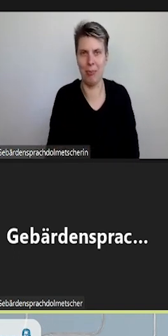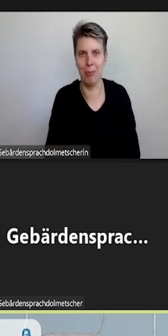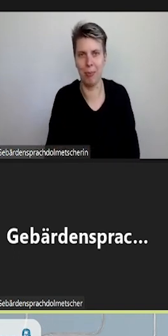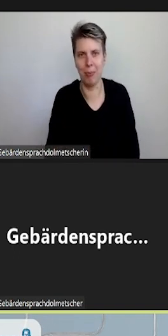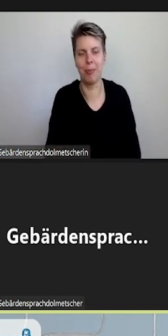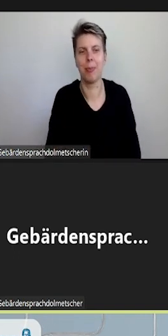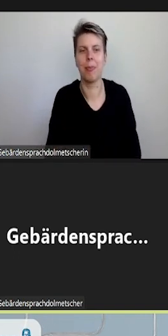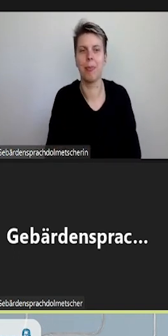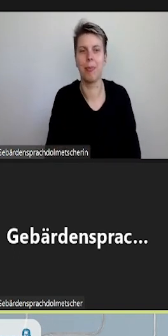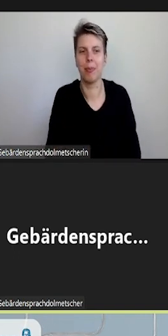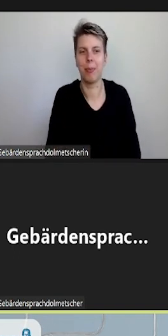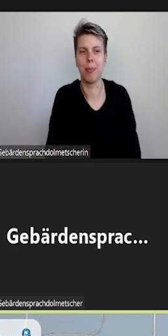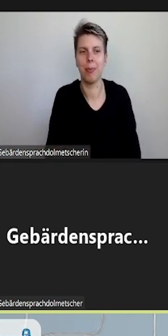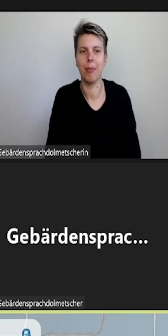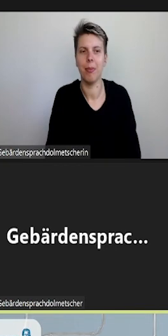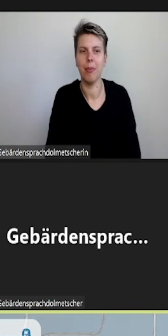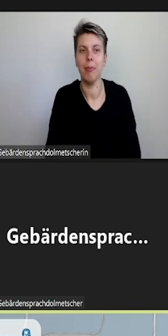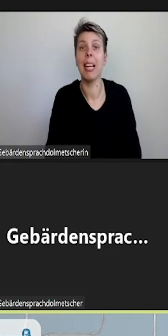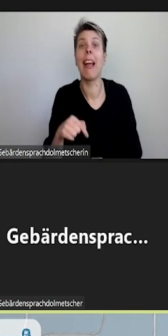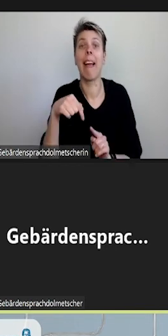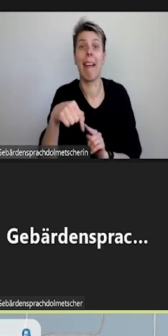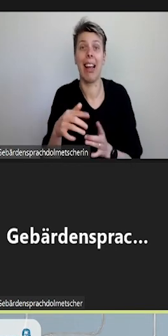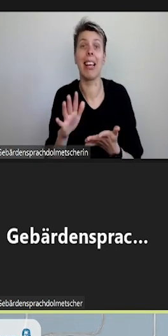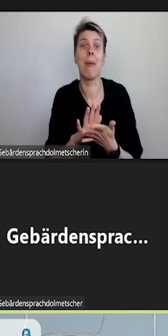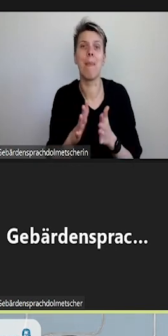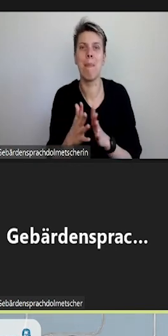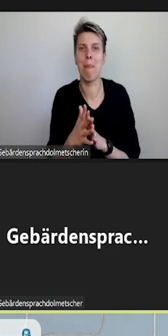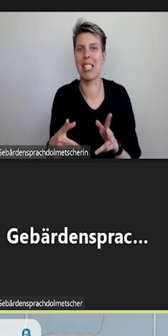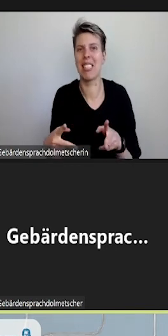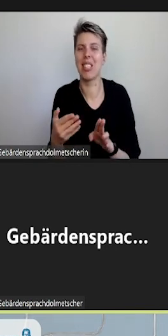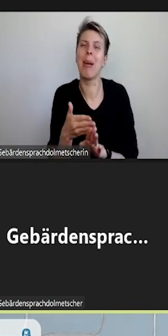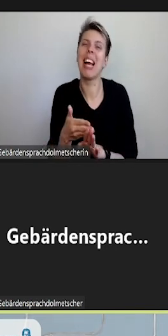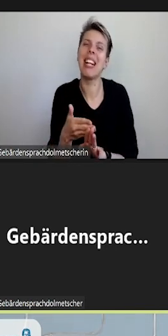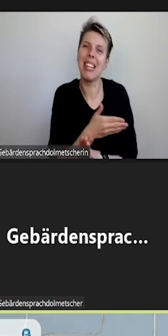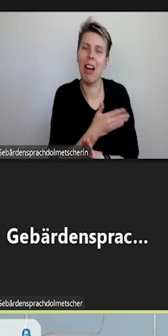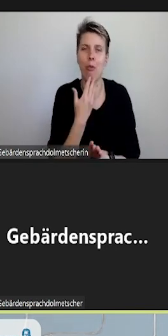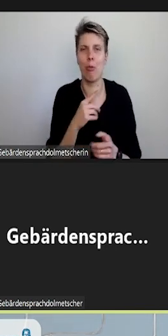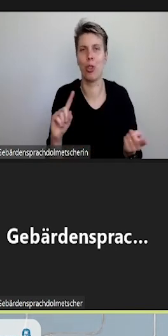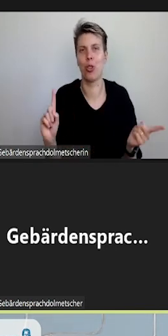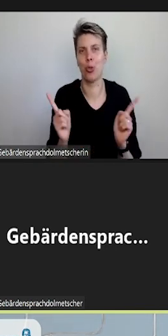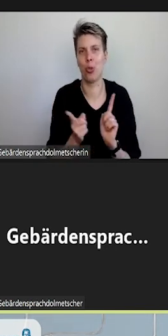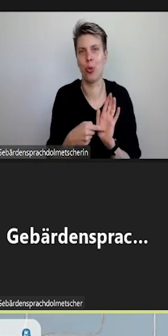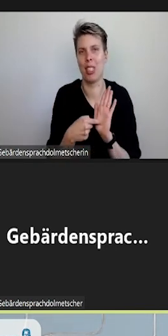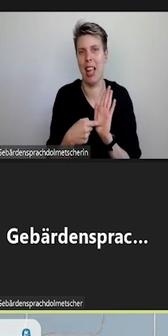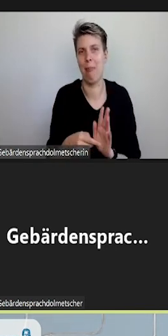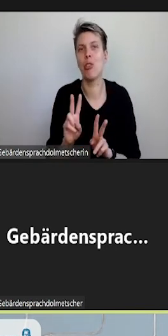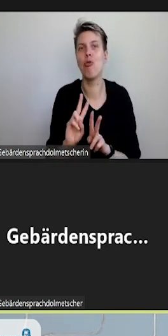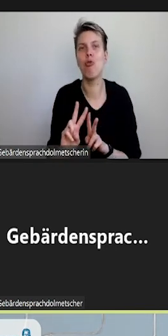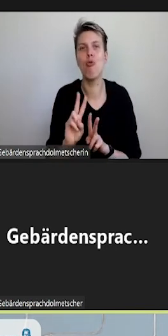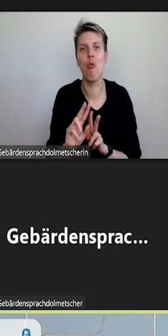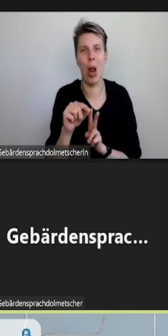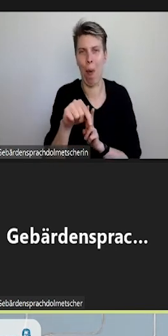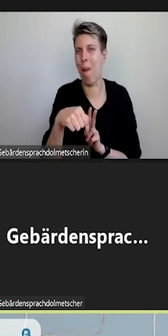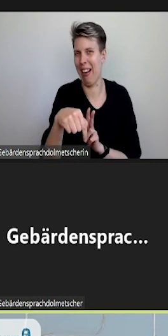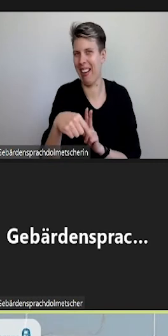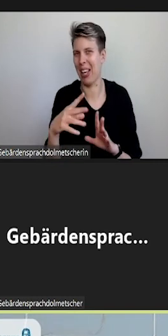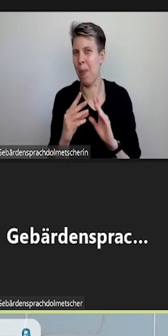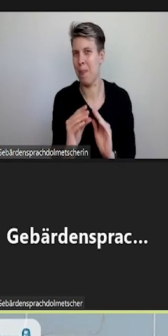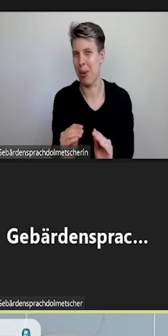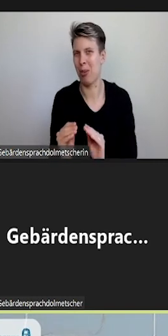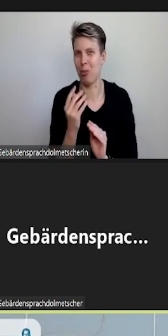Genau, bevor wir in die Praxisphase kommen, möchte ich Ihnen noch einen kurzen Einblick geben in das Tool, mit dem Sie gleich arbeiten werden.